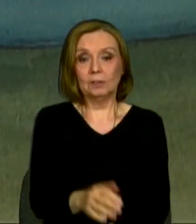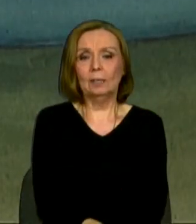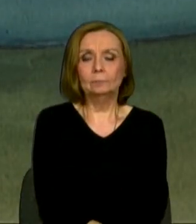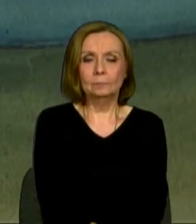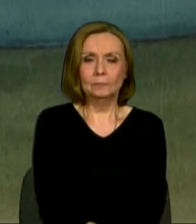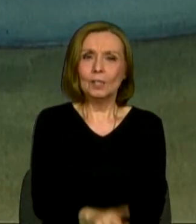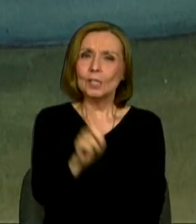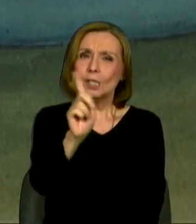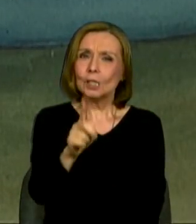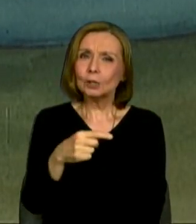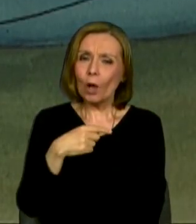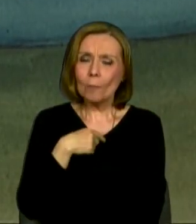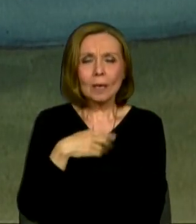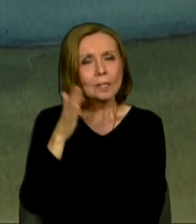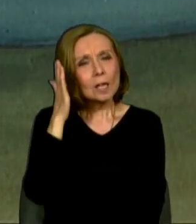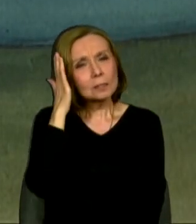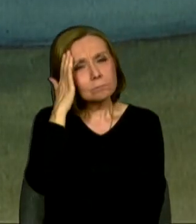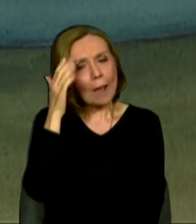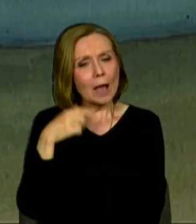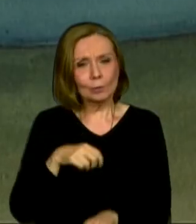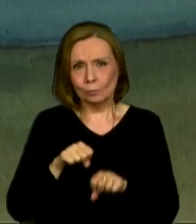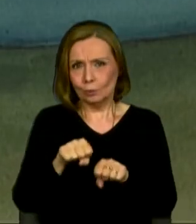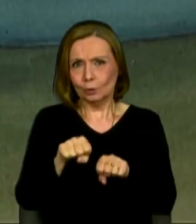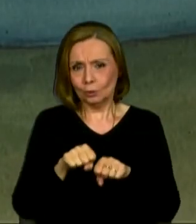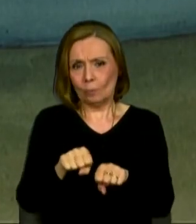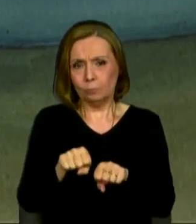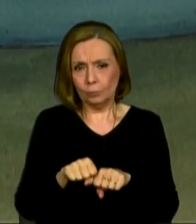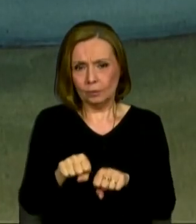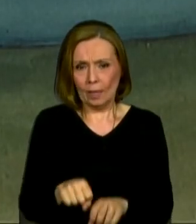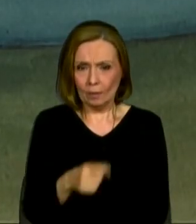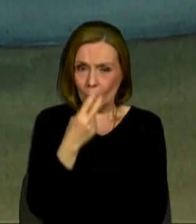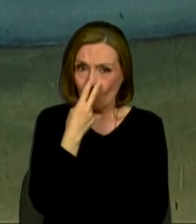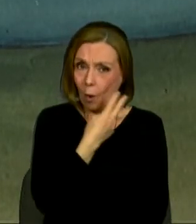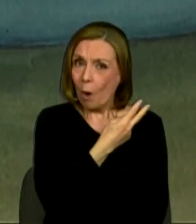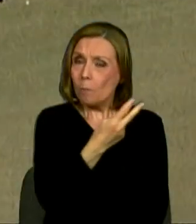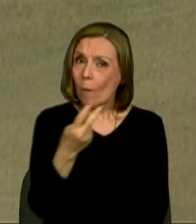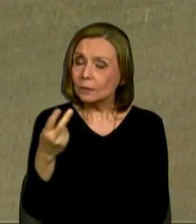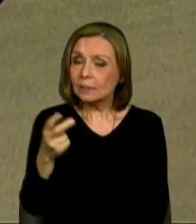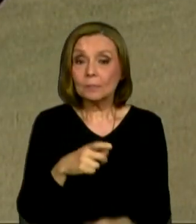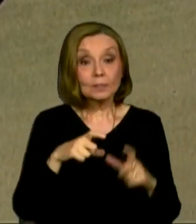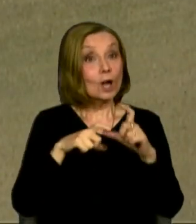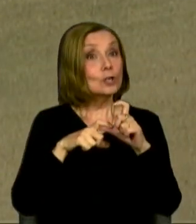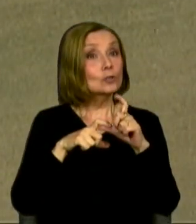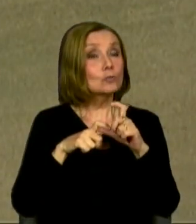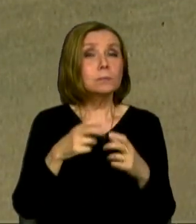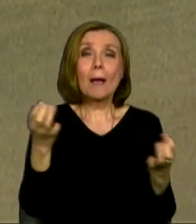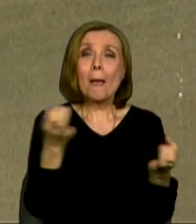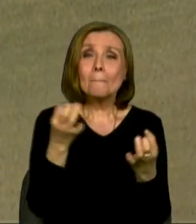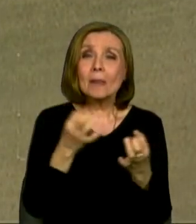Kto ma to zo spánku ruší? Pozrime sa, Šupka Prečo